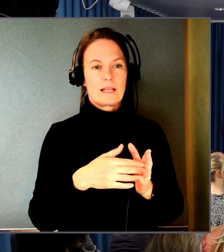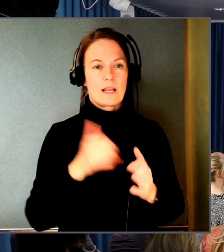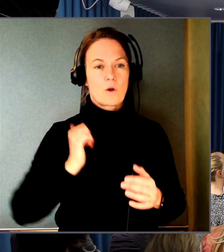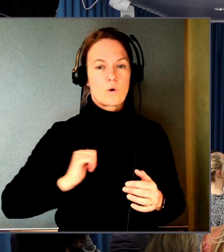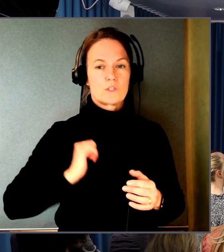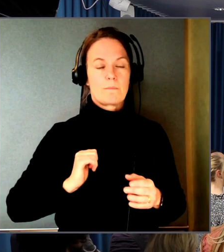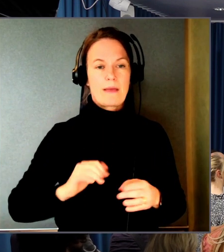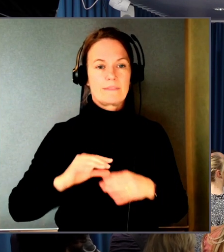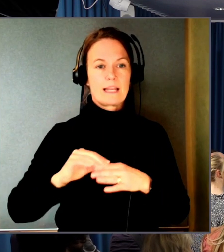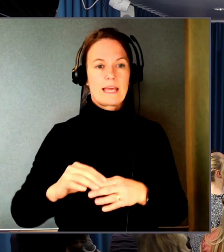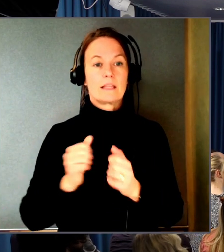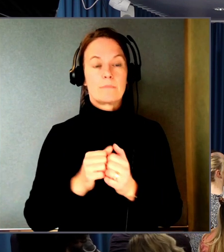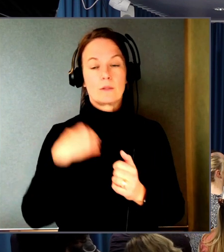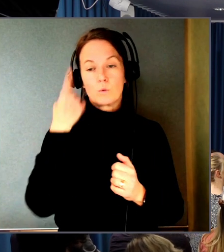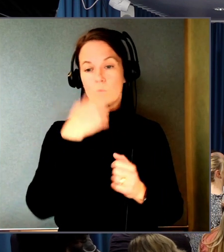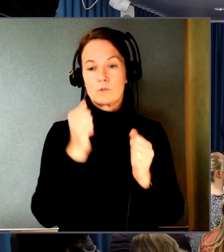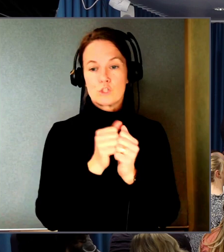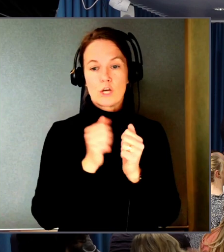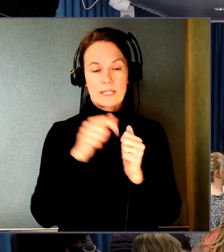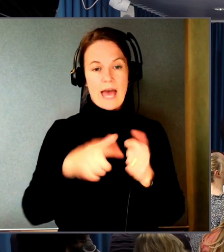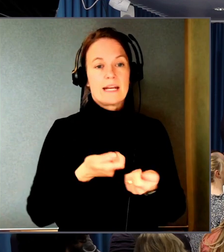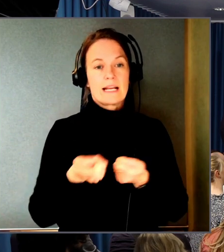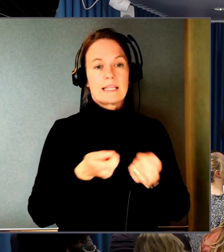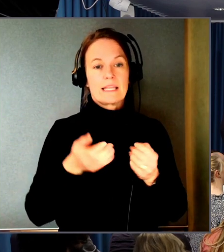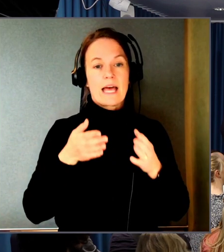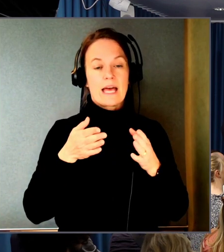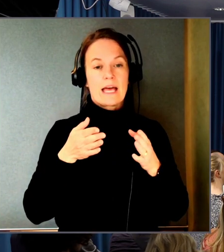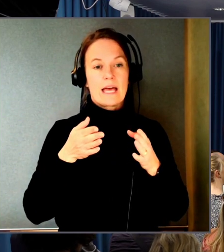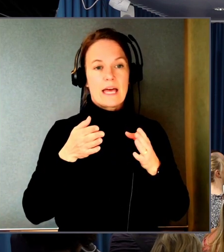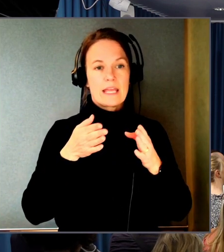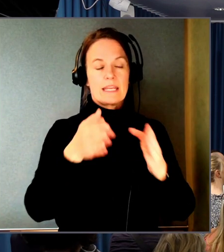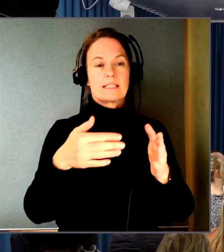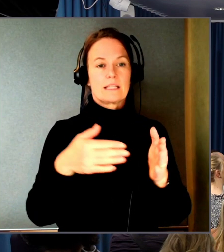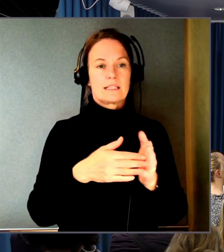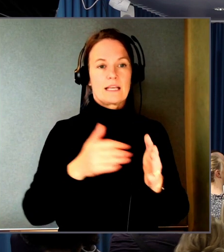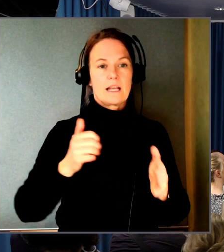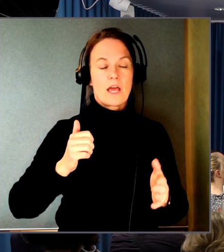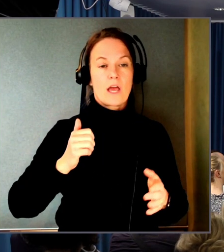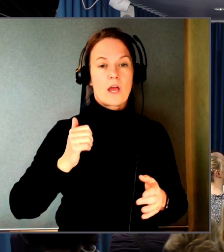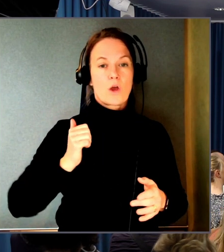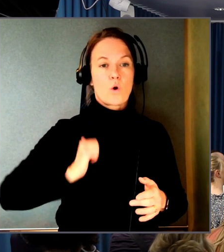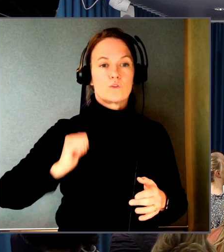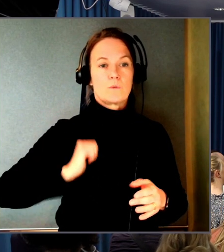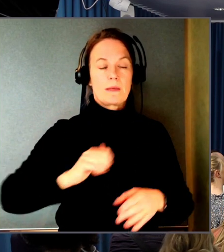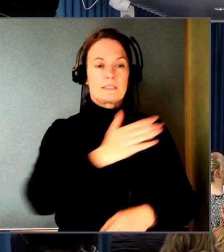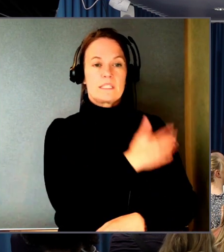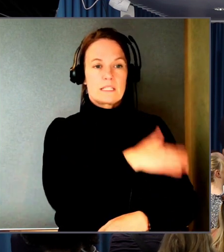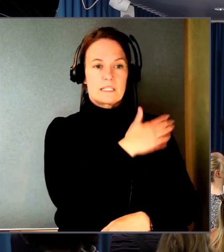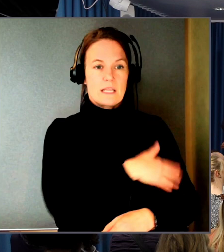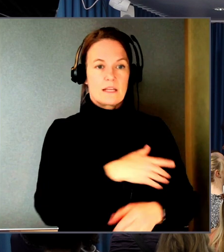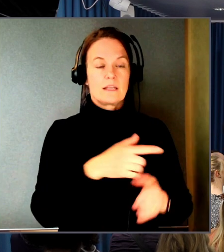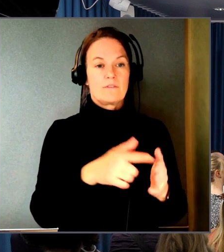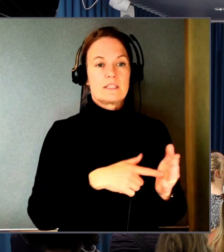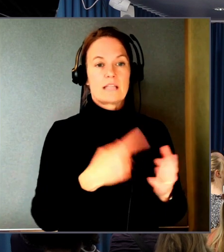huvudsakligen så är den här regleringen riktad till konsumenttjänster och produkter. Inom ett antal uppräknade kategorier.